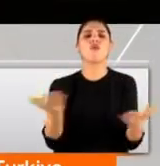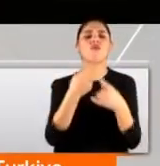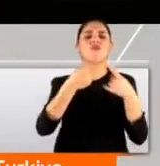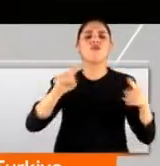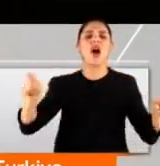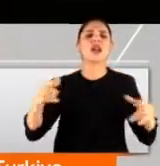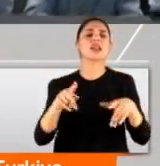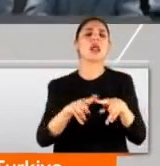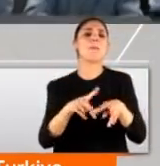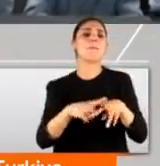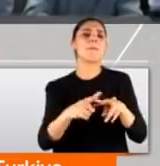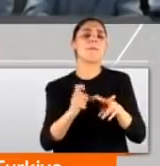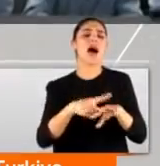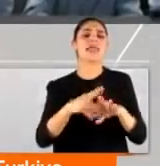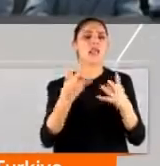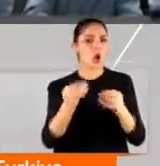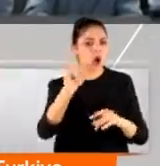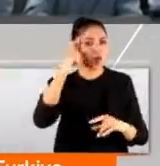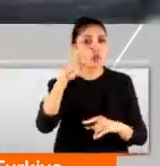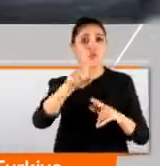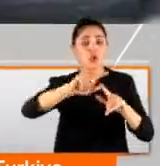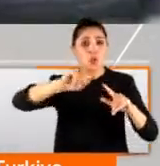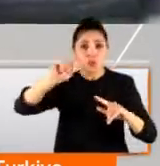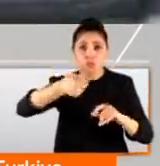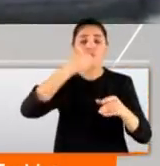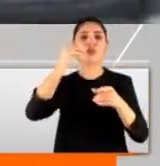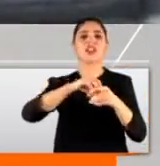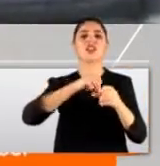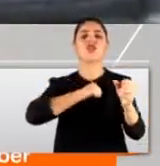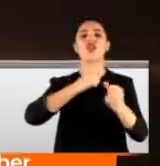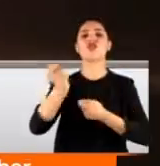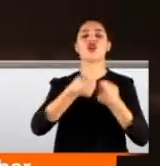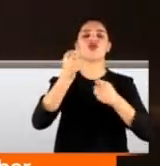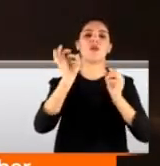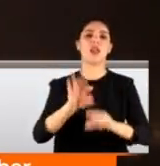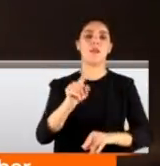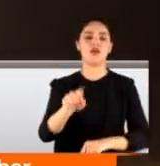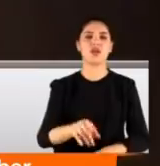maden bulunduğu düşünülüyor. Bu madenlerin keşfedilmesi için de harekete geçildi bile.